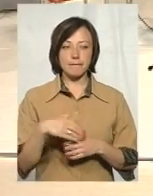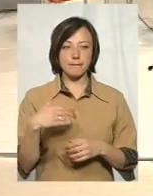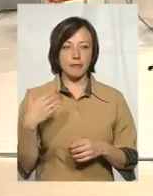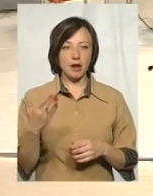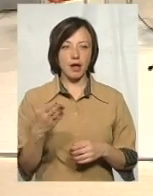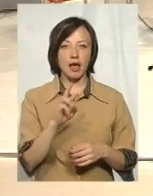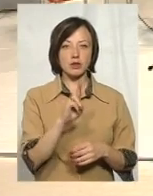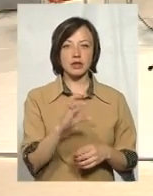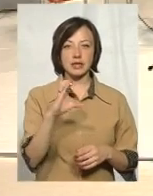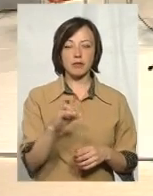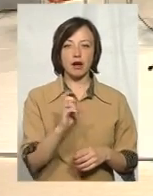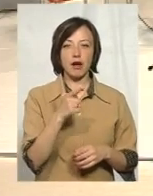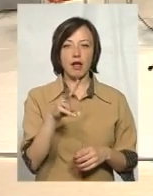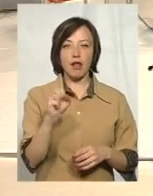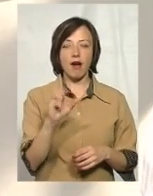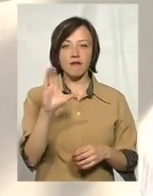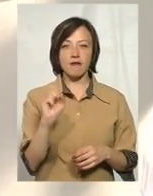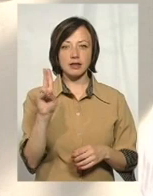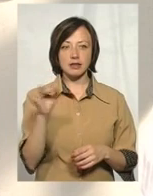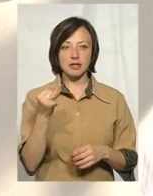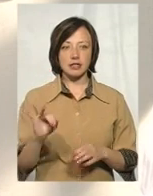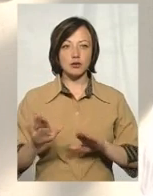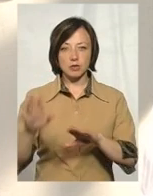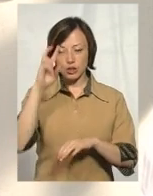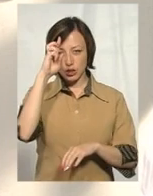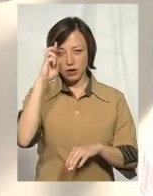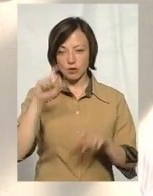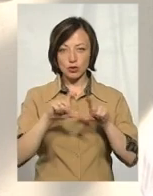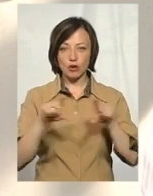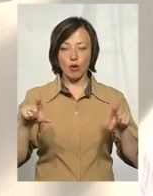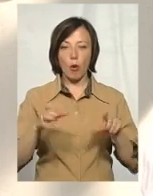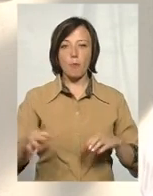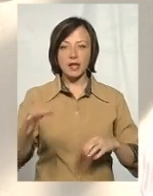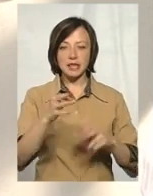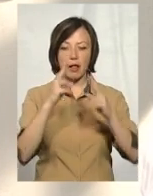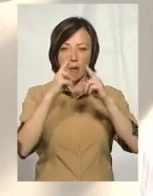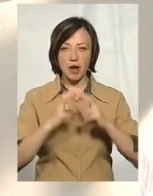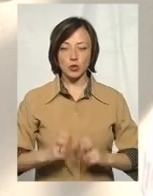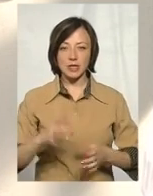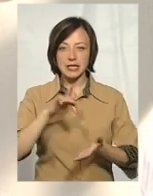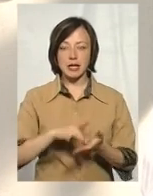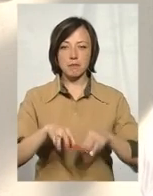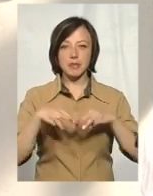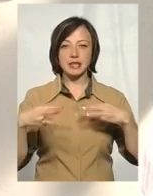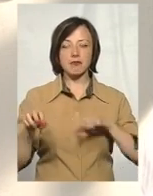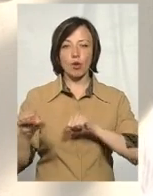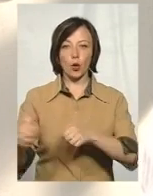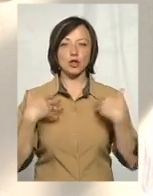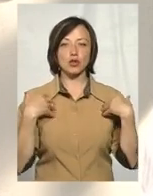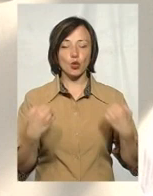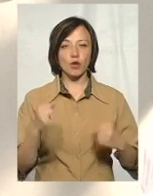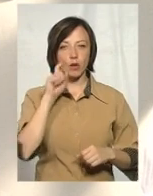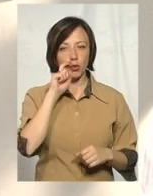Ярослав Степанович Гловацький, заступник директора державної установи Хмельницький обласний лабораторний центр Міністерства охорони здоров'я